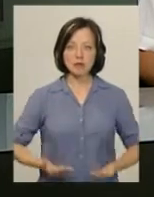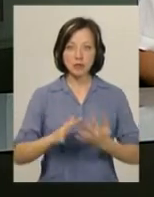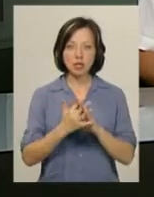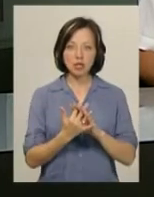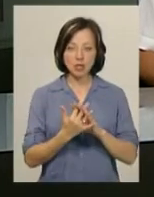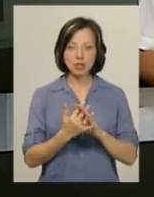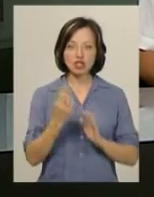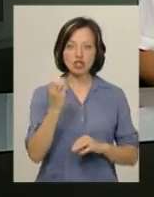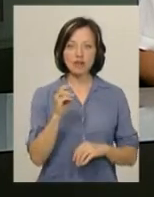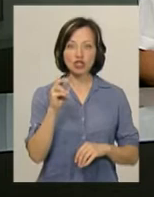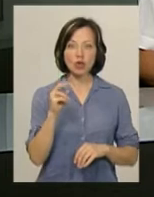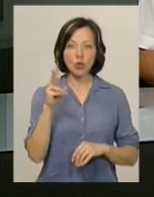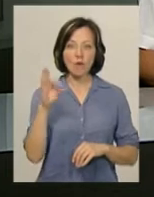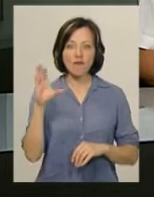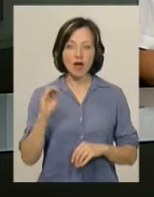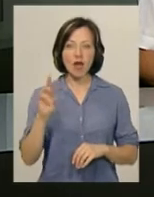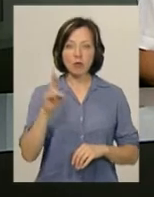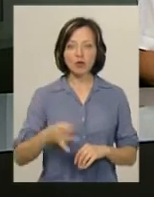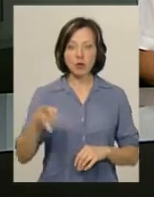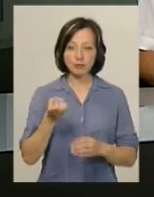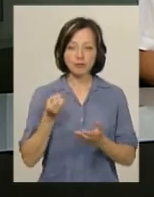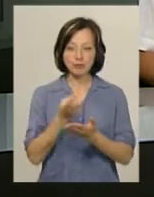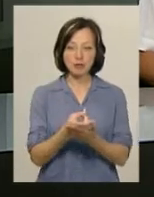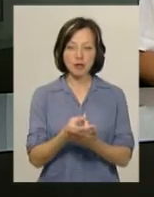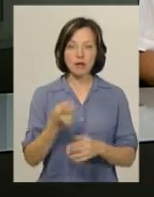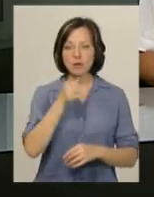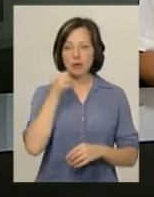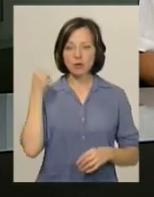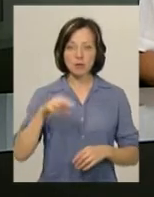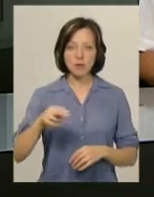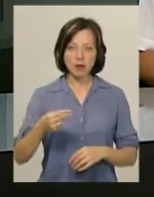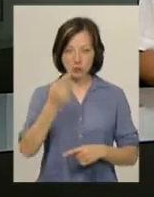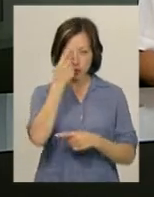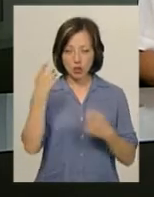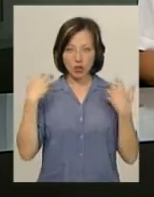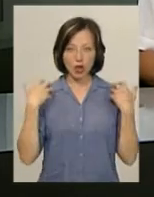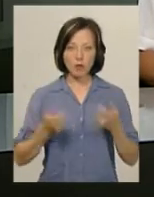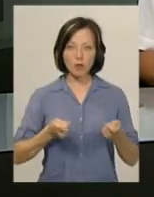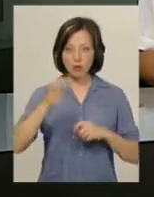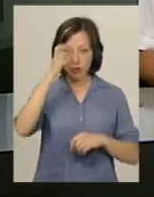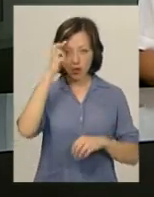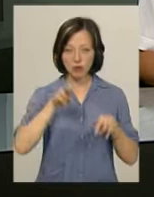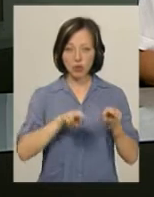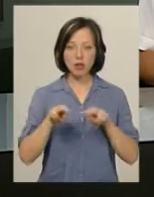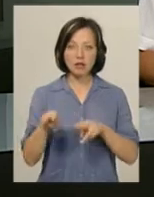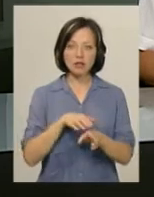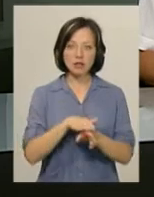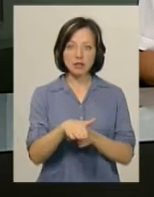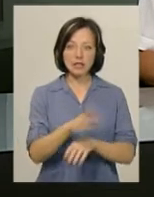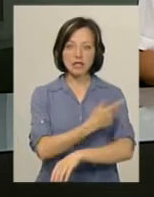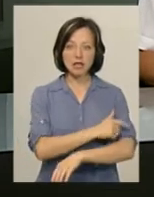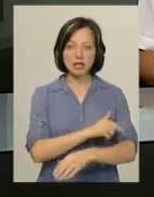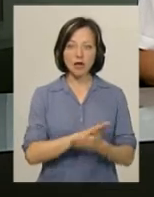селі Шевченкове Ярмолинецького району, у шпиталі минулий п'ятниці. Як повідомив начальник управління державного нагляду за дотриманням